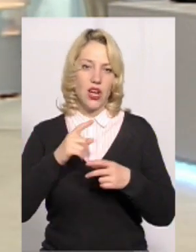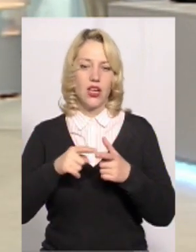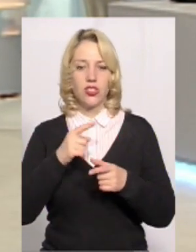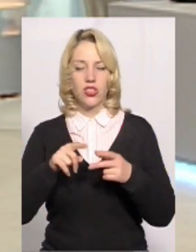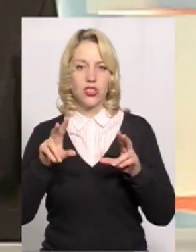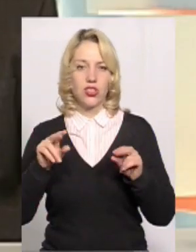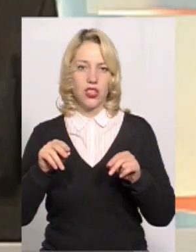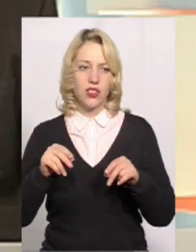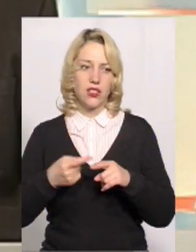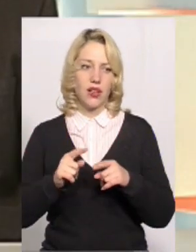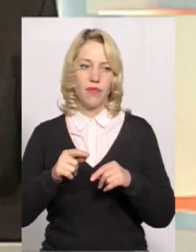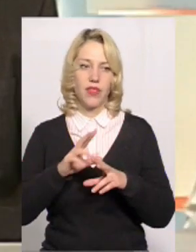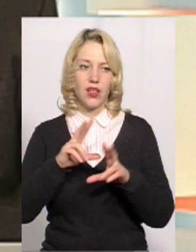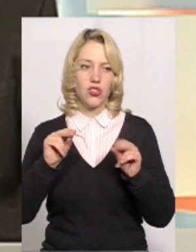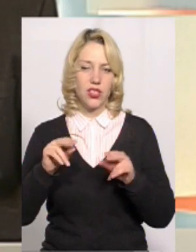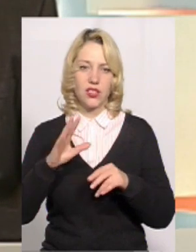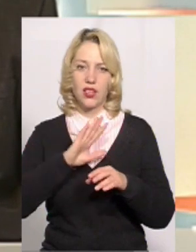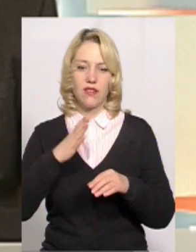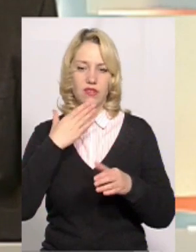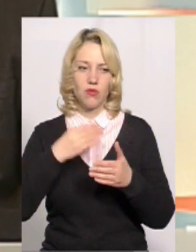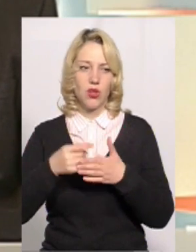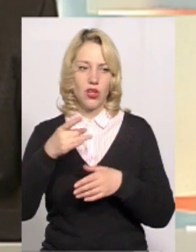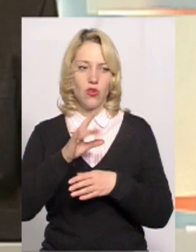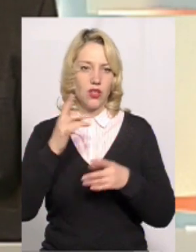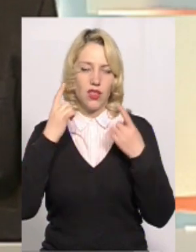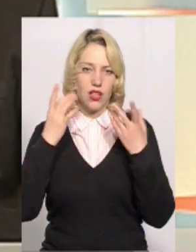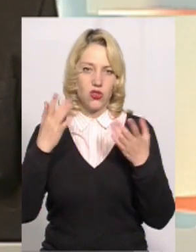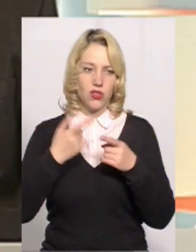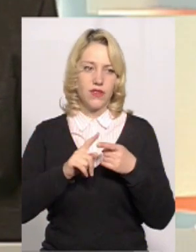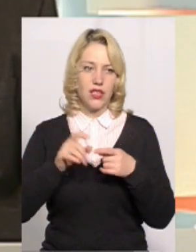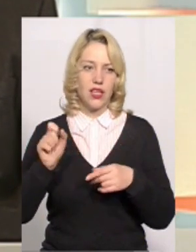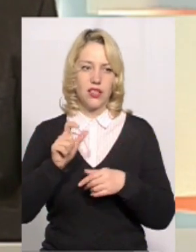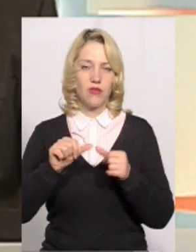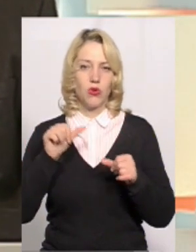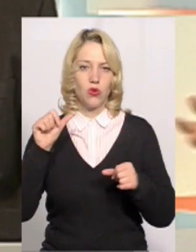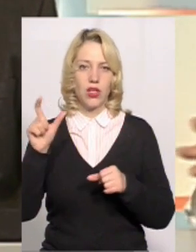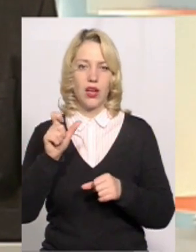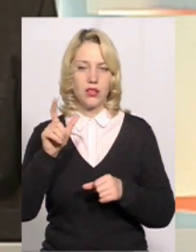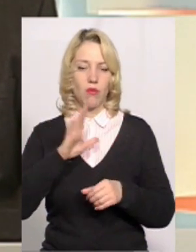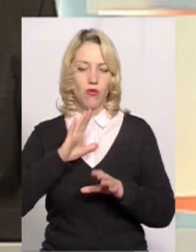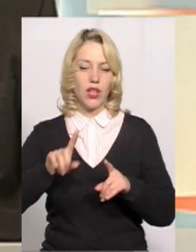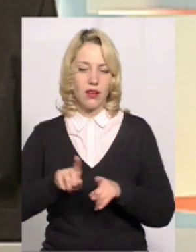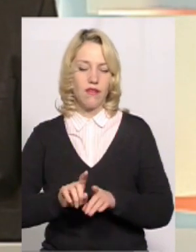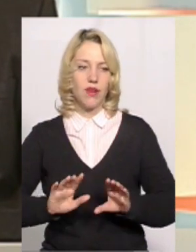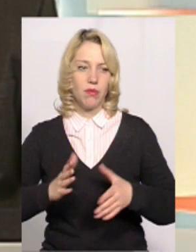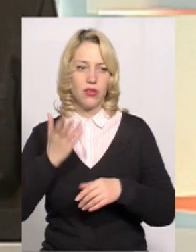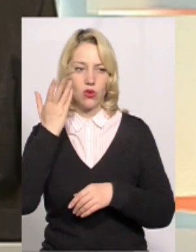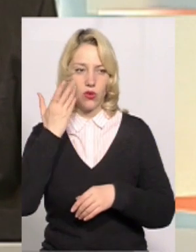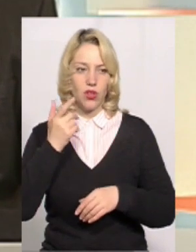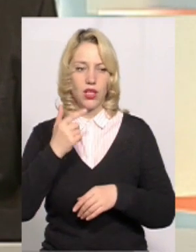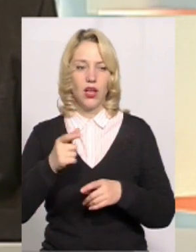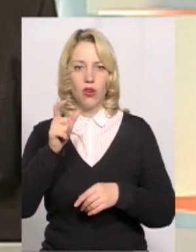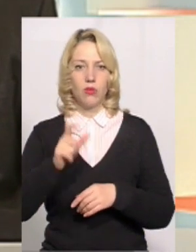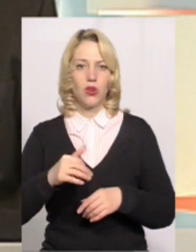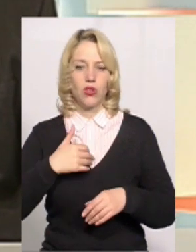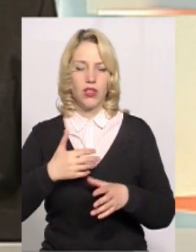щастя, напевно, на щастя, в своєму районі не чула цього разу. У мене минулого разу був випадок, коли громадянин